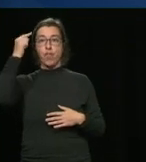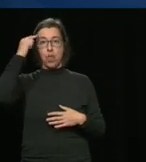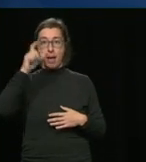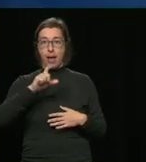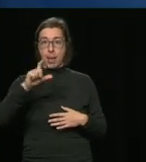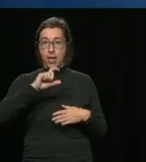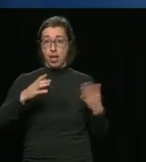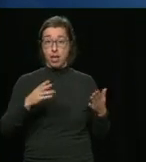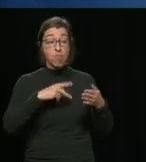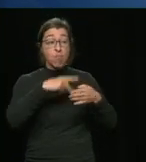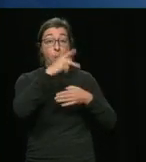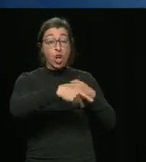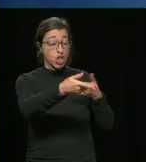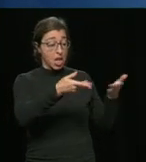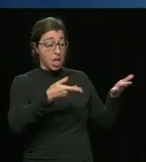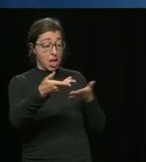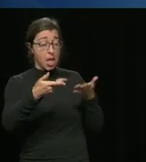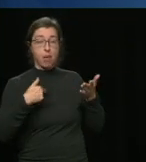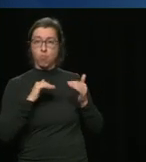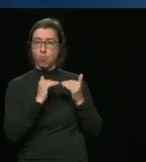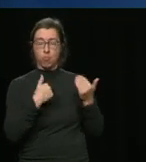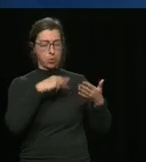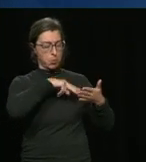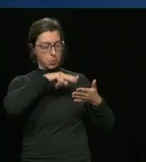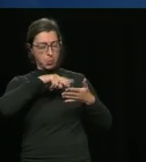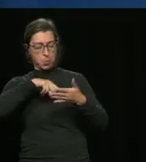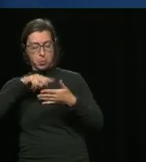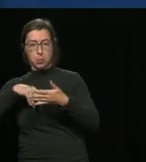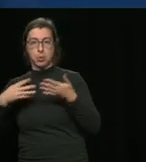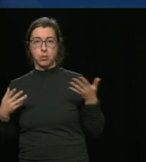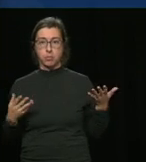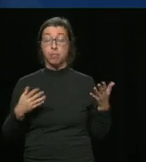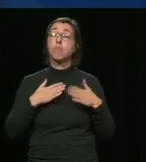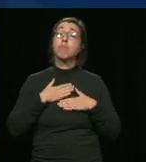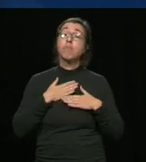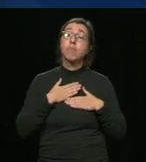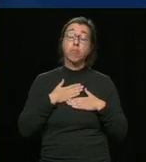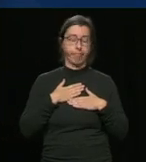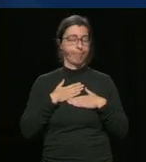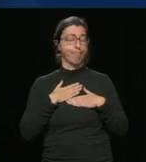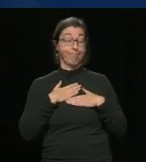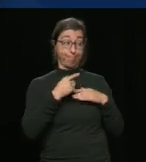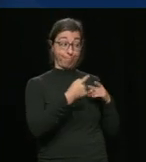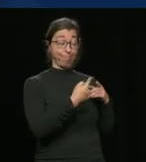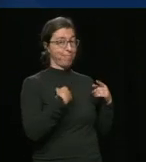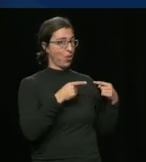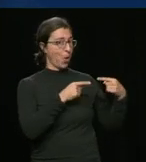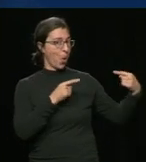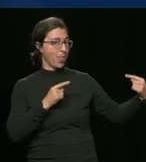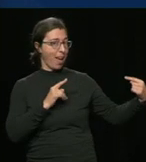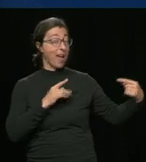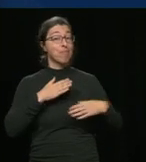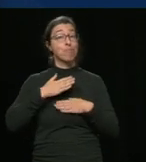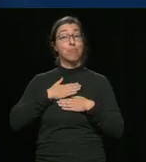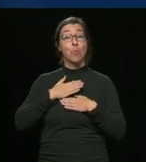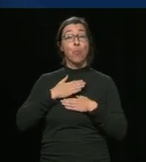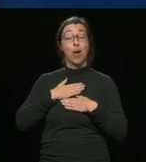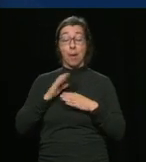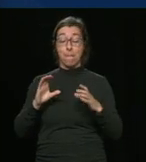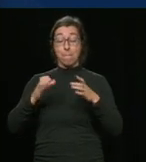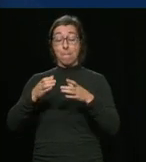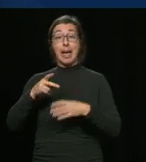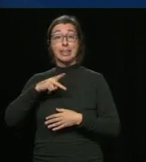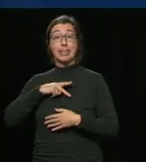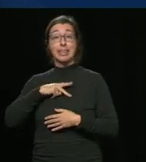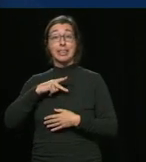à Québec solidaire, notre parti, ce n pas un parti dogmatique. On n'est pas un parti idéologique